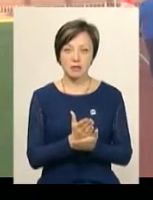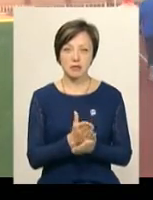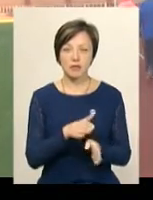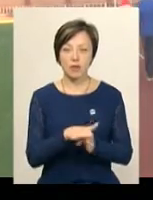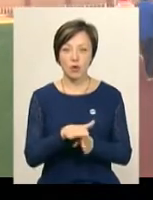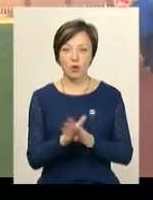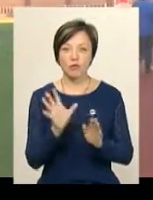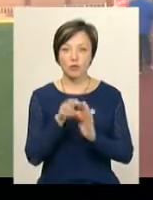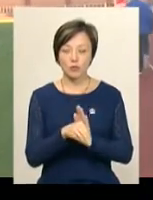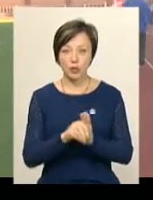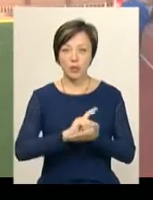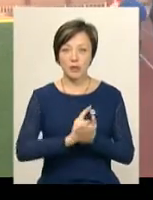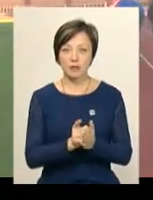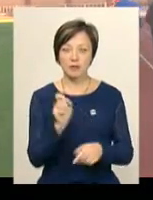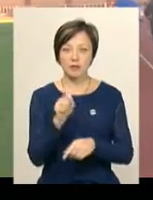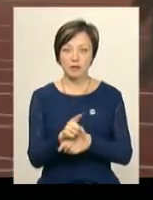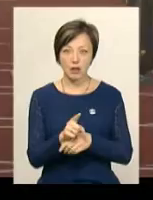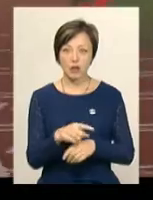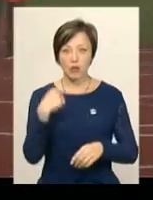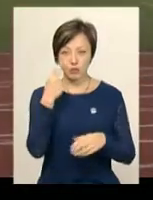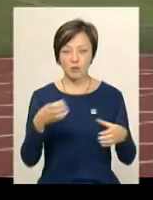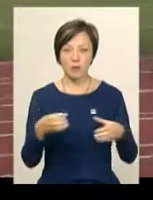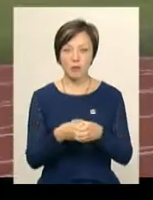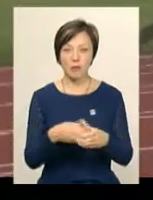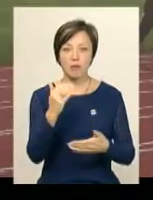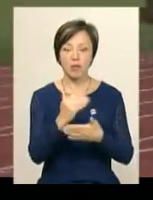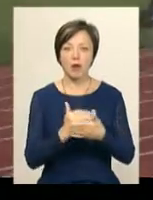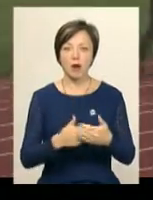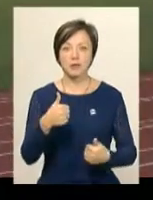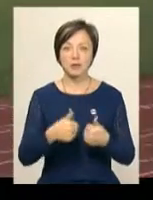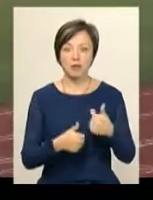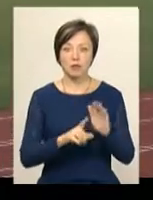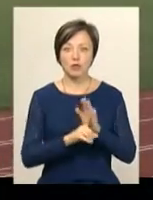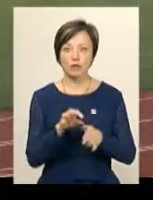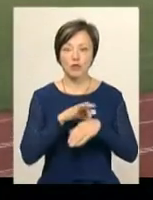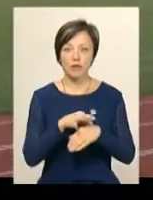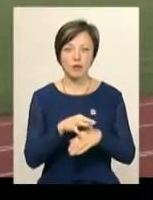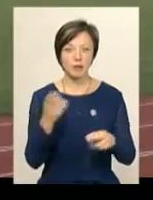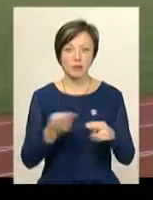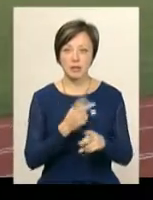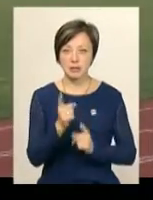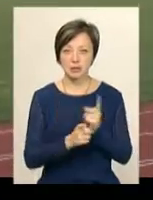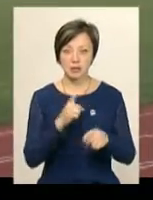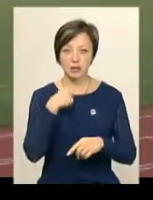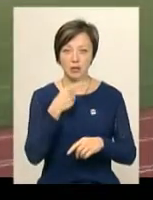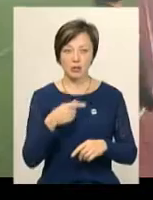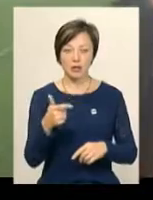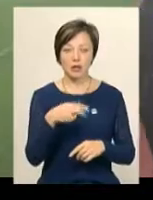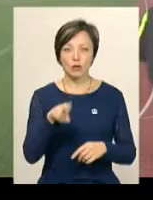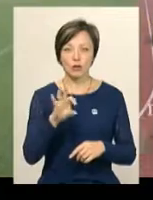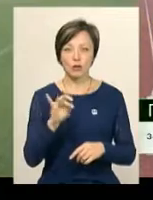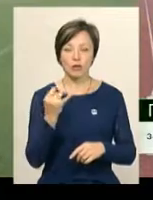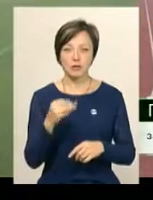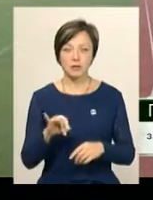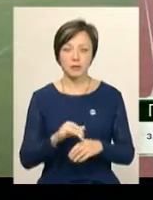в тому числі, і оперативних завдань особового складу. Програма змагань динаміцю від початку їх проведення майже без змін, каже Геннадій Домбровський. В